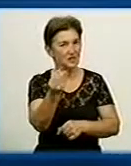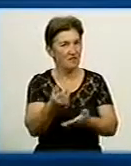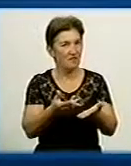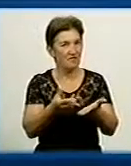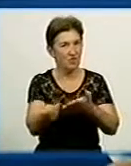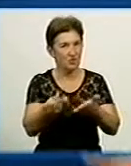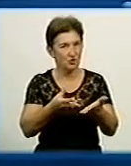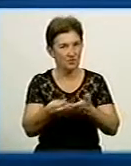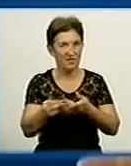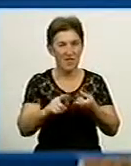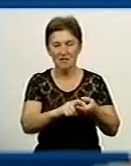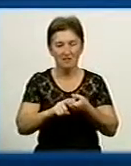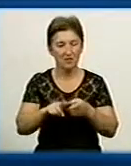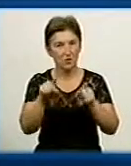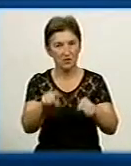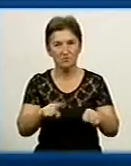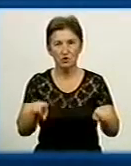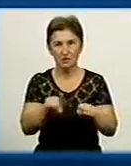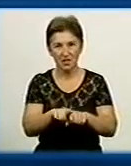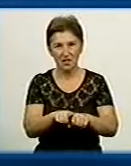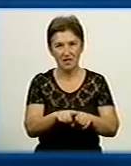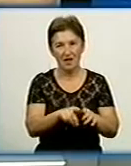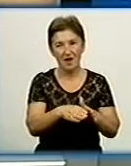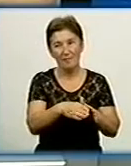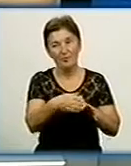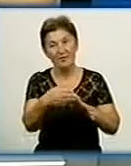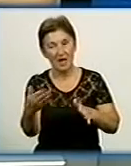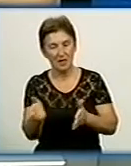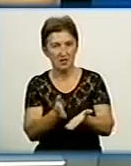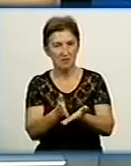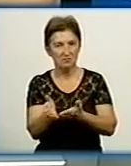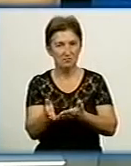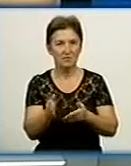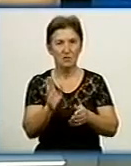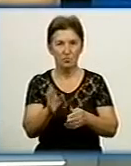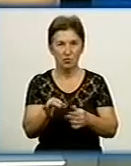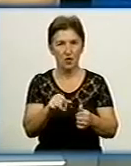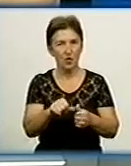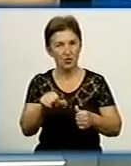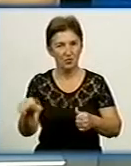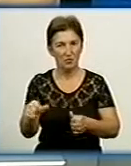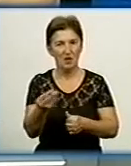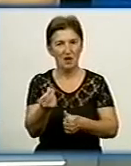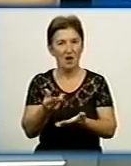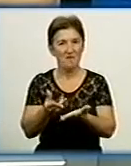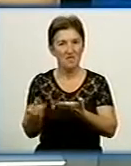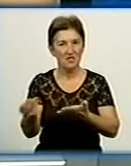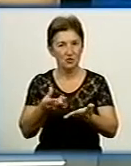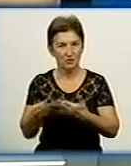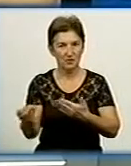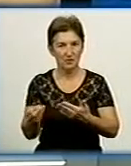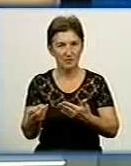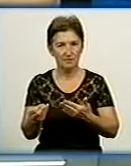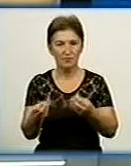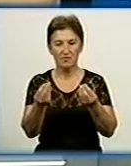в зв'язку з тим, що такий нахил взяли? У цьому напрямку і буде відокремлене фінансування. Тобто, кошик